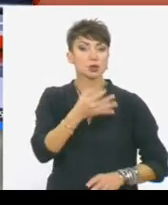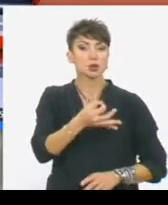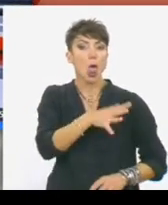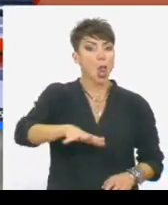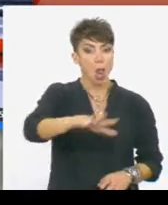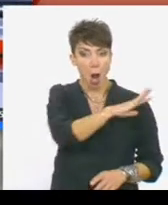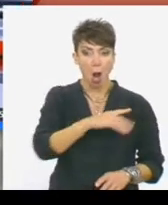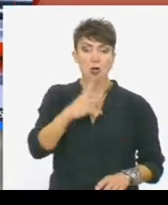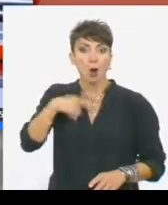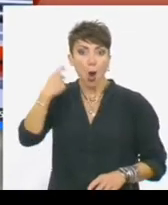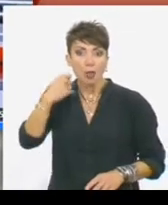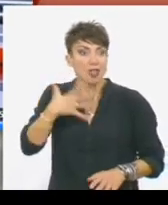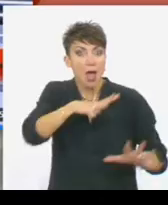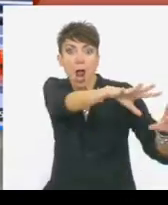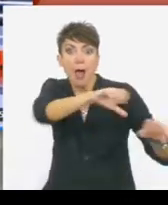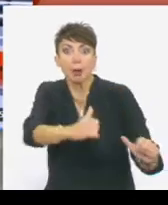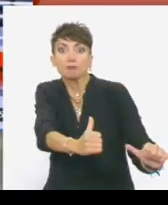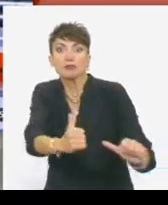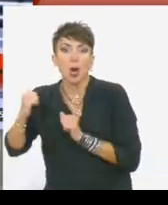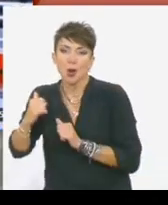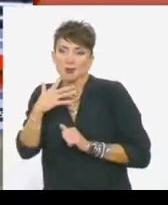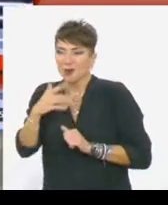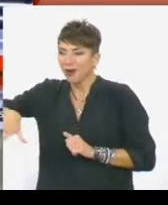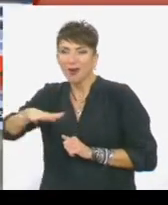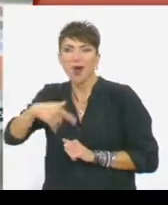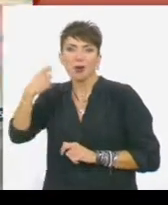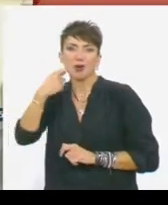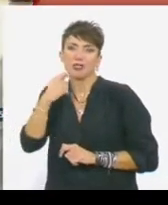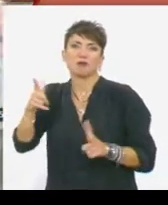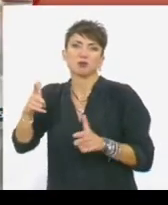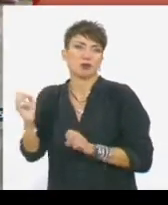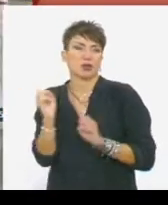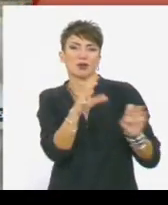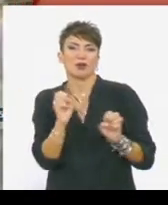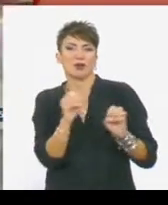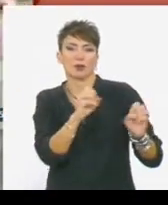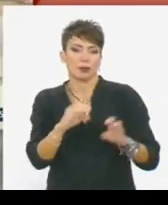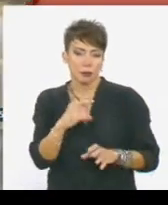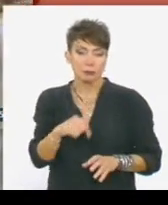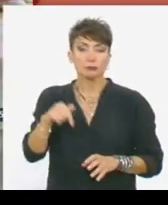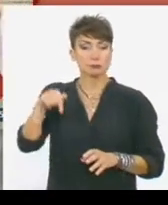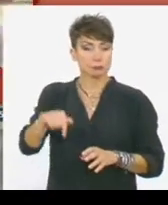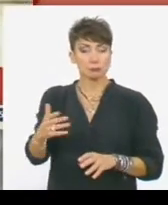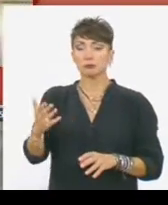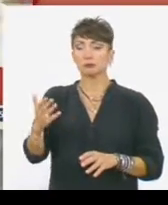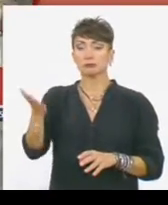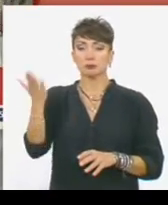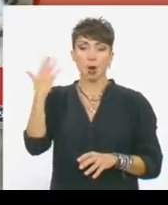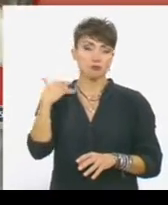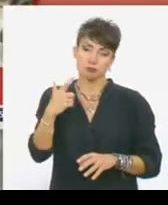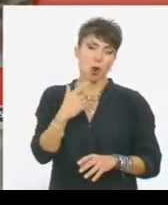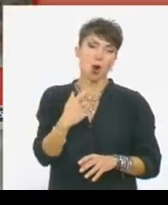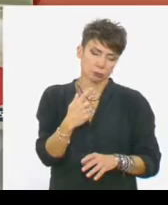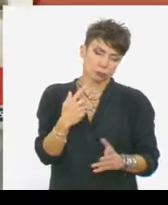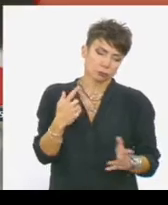όταν αγανακτισμένοι γονείς πήγαν εκεί για να πάρουν πίσω τα παιδιά τους. Δύο πρώην φιλοξενούμενοι της κυβωτού του κόσμου είναι πλέον στη